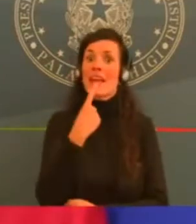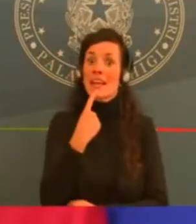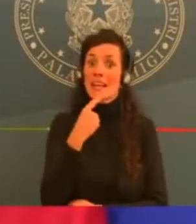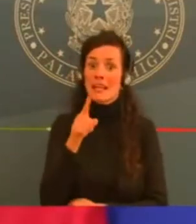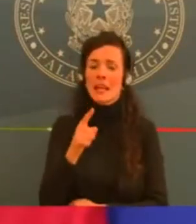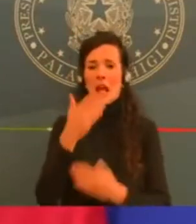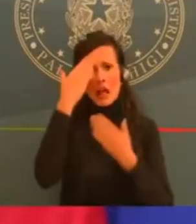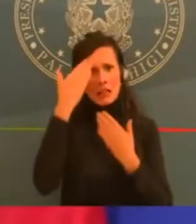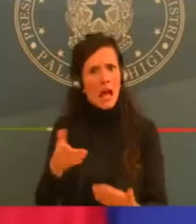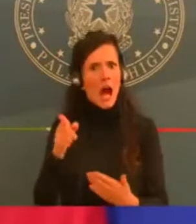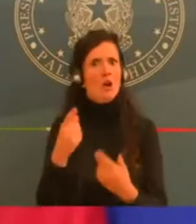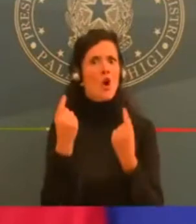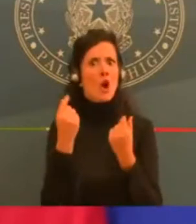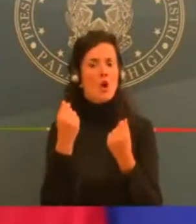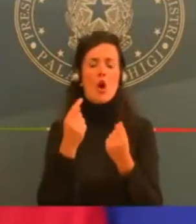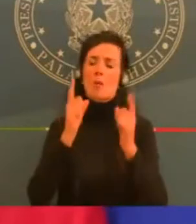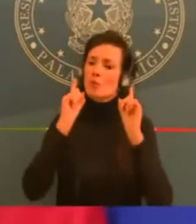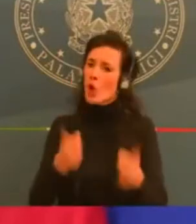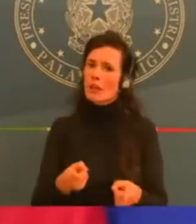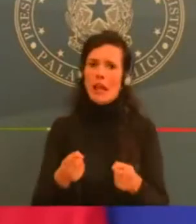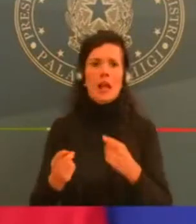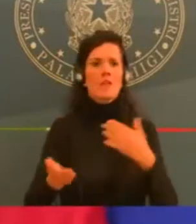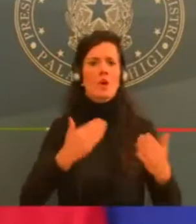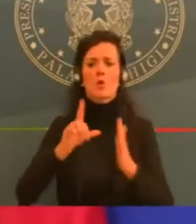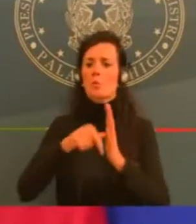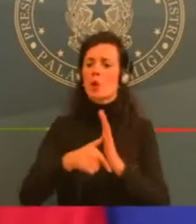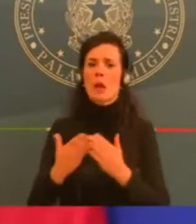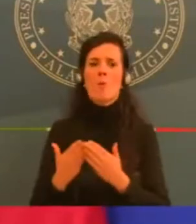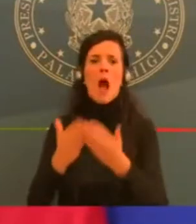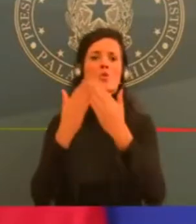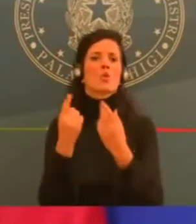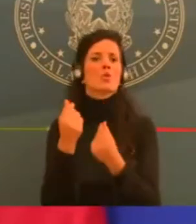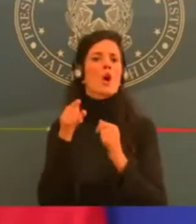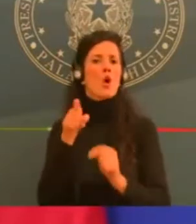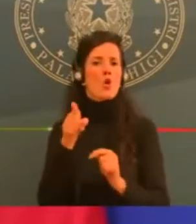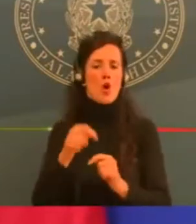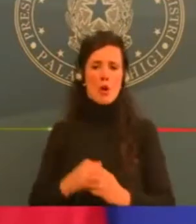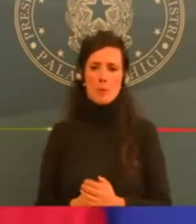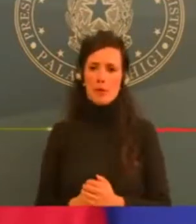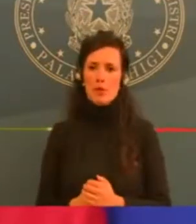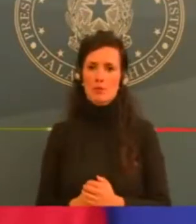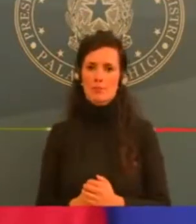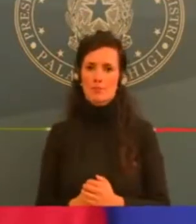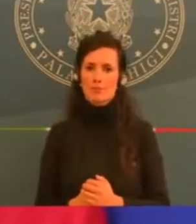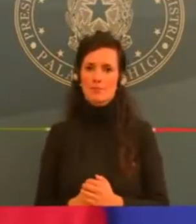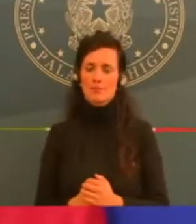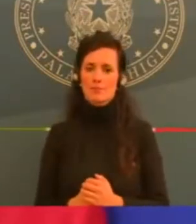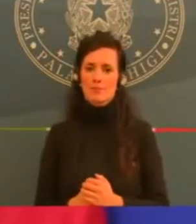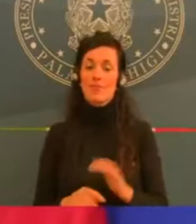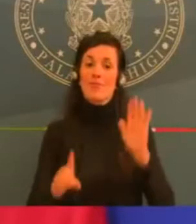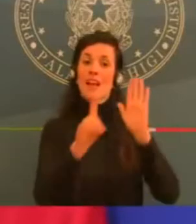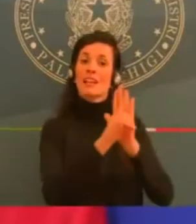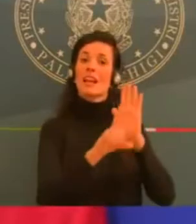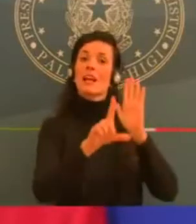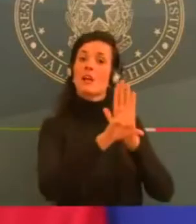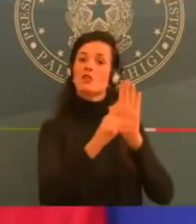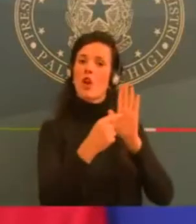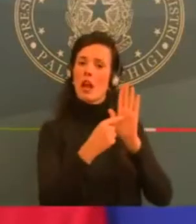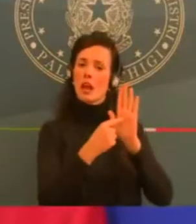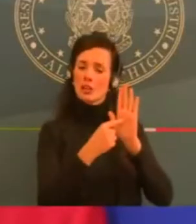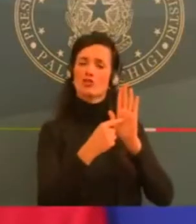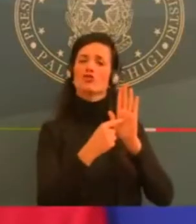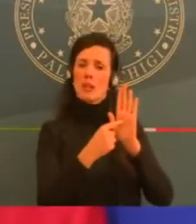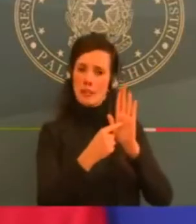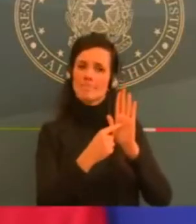legge dispone un immediato ristoro per circa 645 milioni a favore